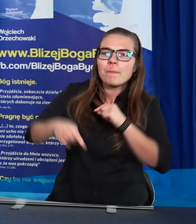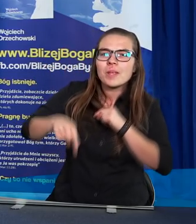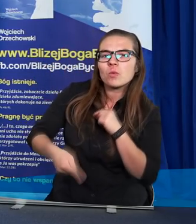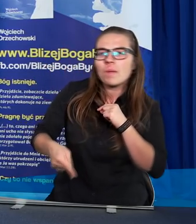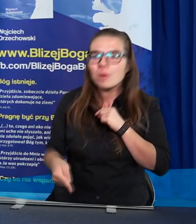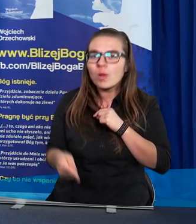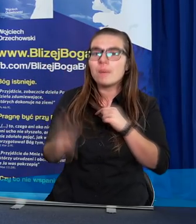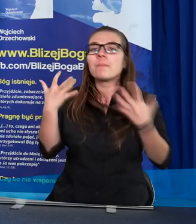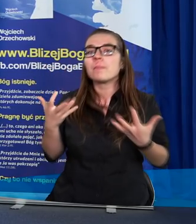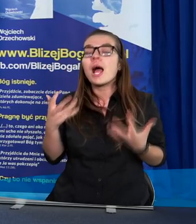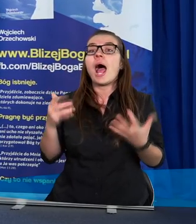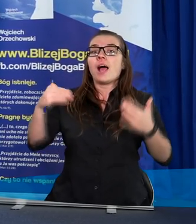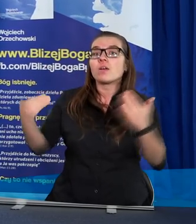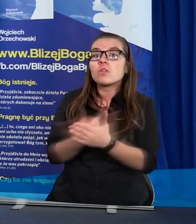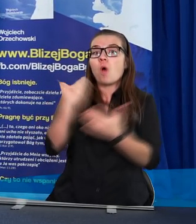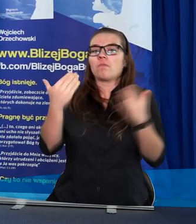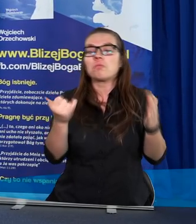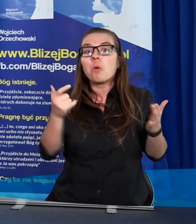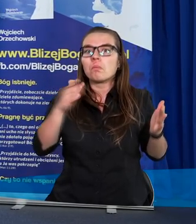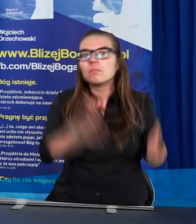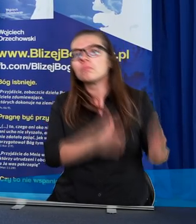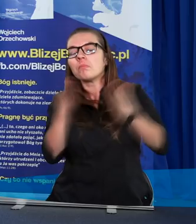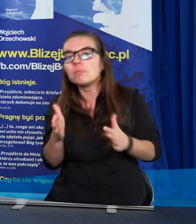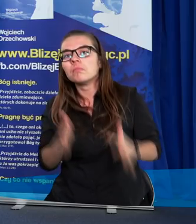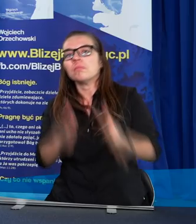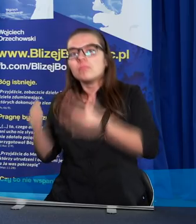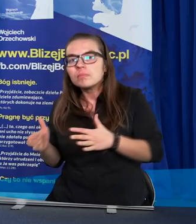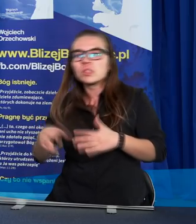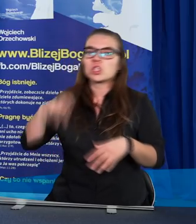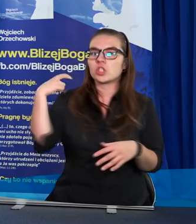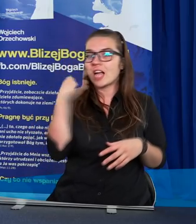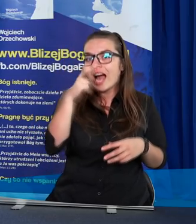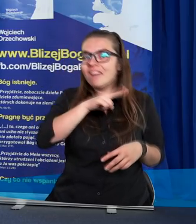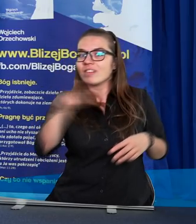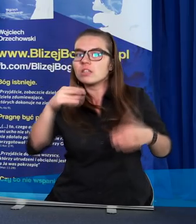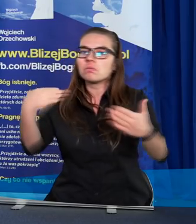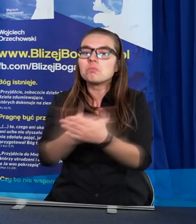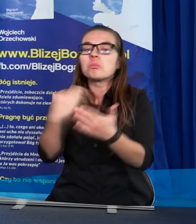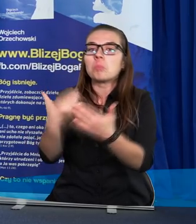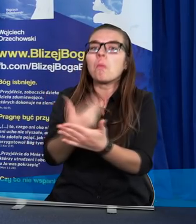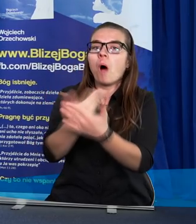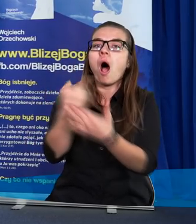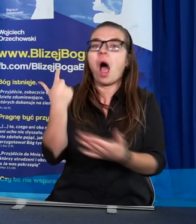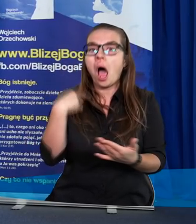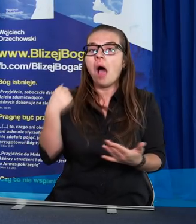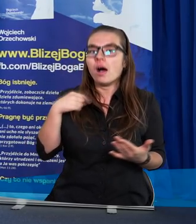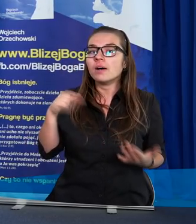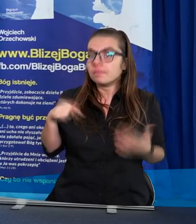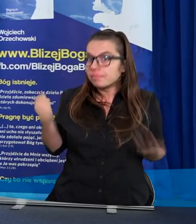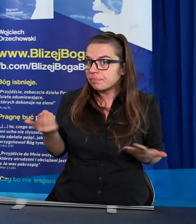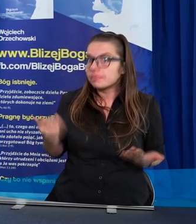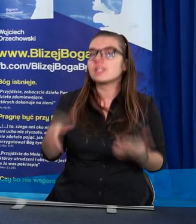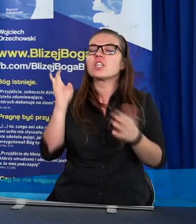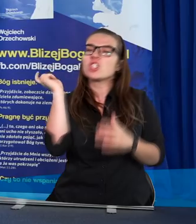się, że jest jakieś kolejne dno i dokopujemy się do ciekawych rzeczy. Postanowiłem na początku przedstawić kilka